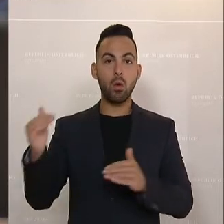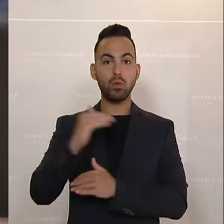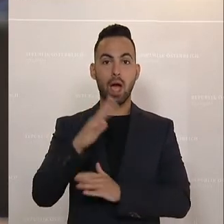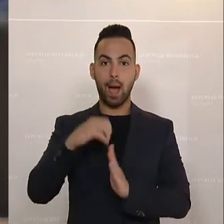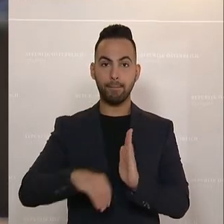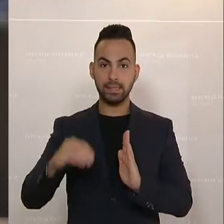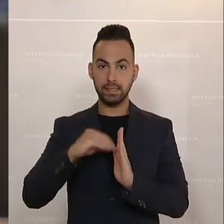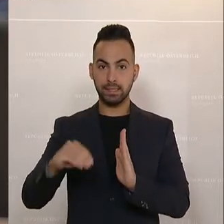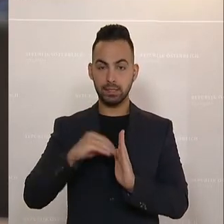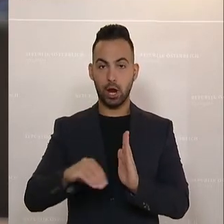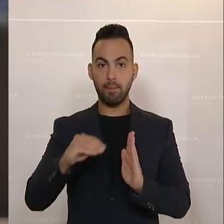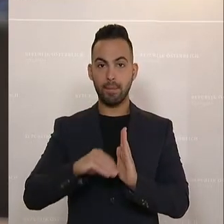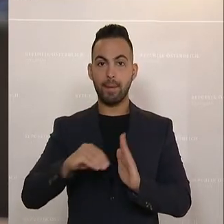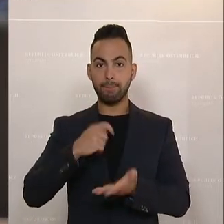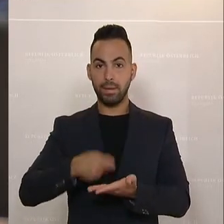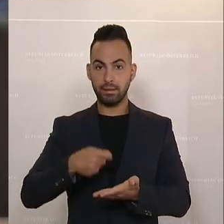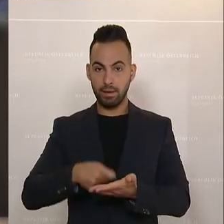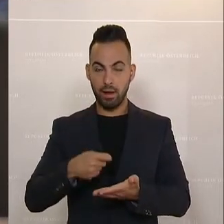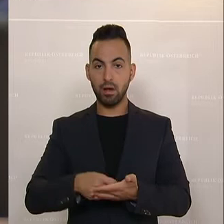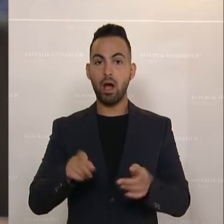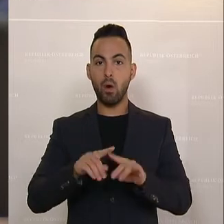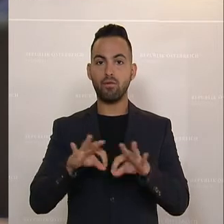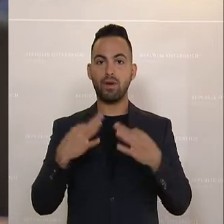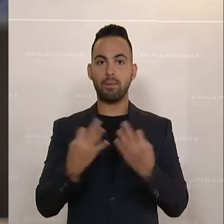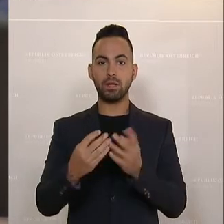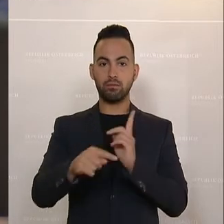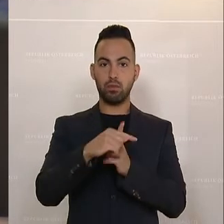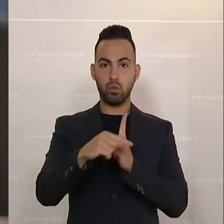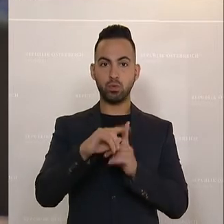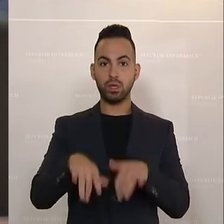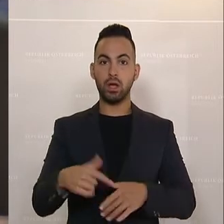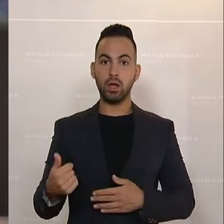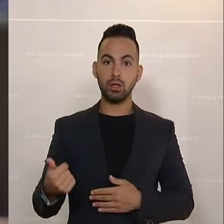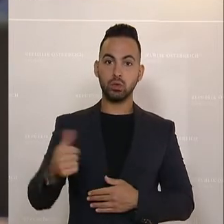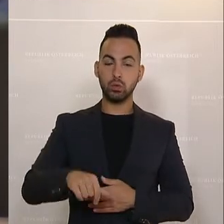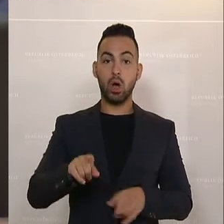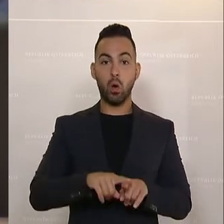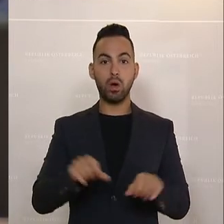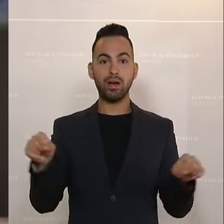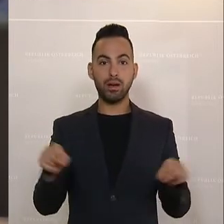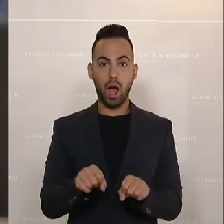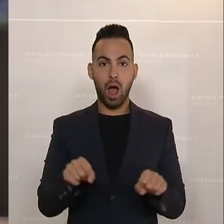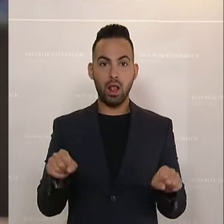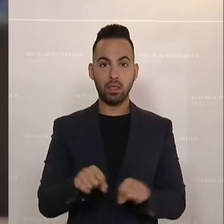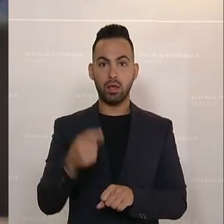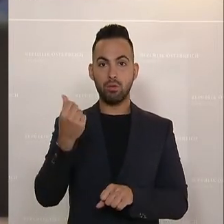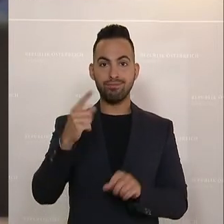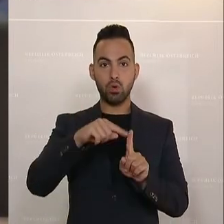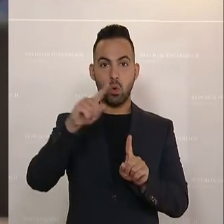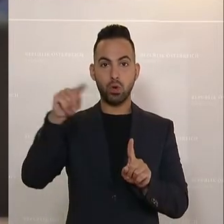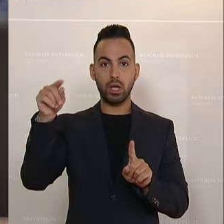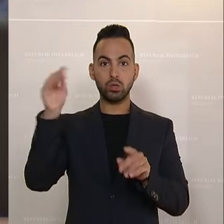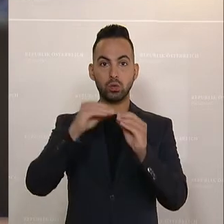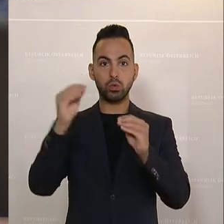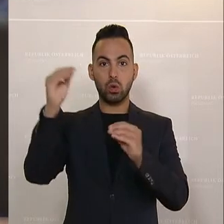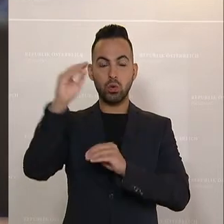die Erhöhung des Familienbonus soll vorgezogen werden und die kalte Progression wird abgeschafft. Das sind zum Beispiel für ein Ehebaus mit zwei Kindern über 2